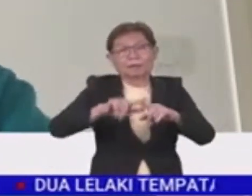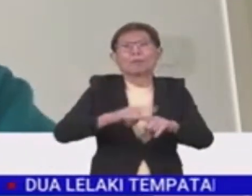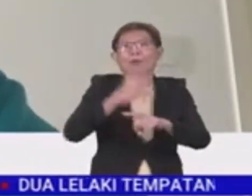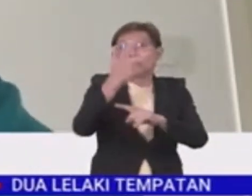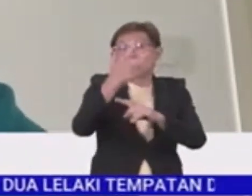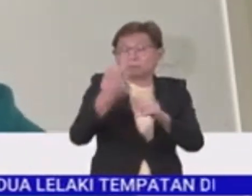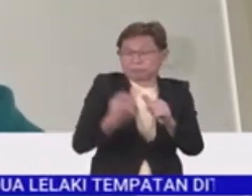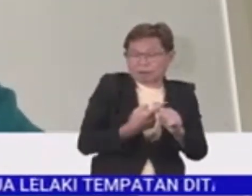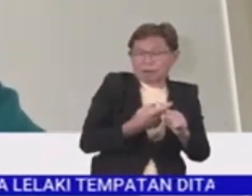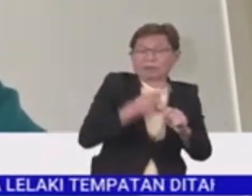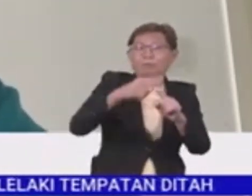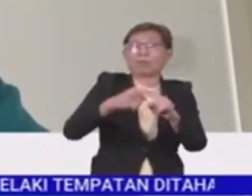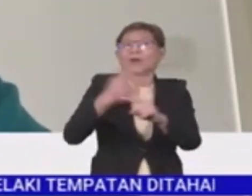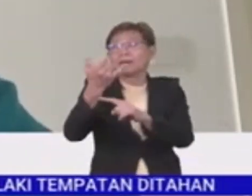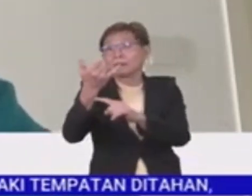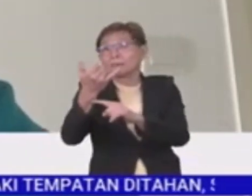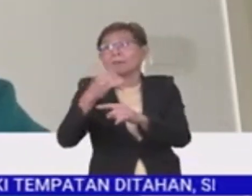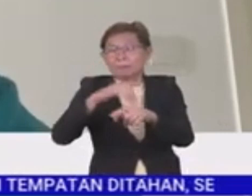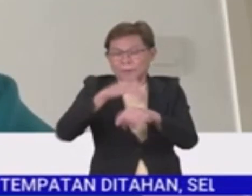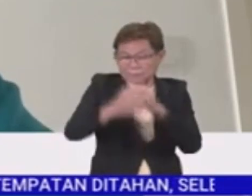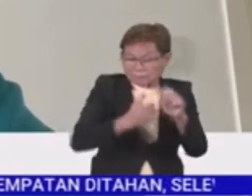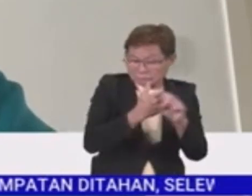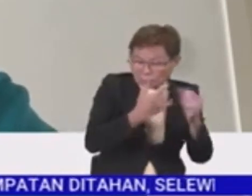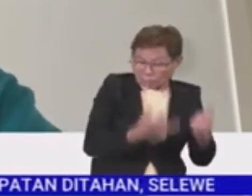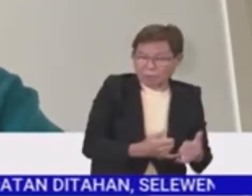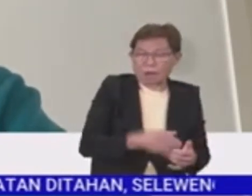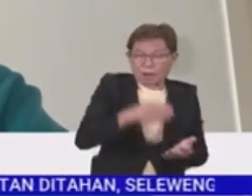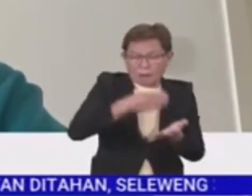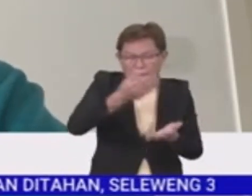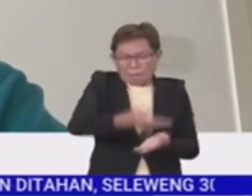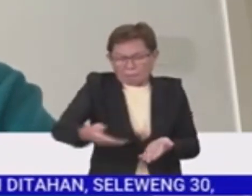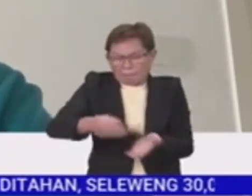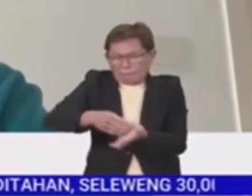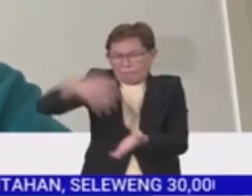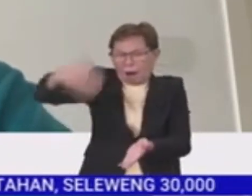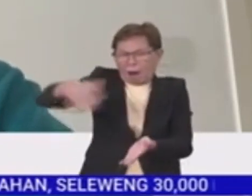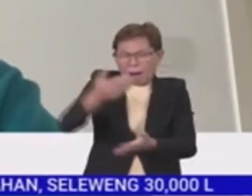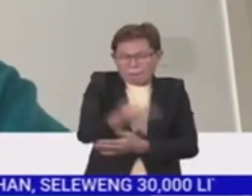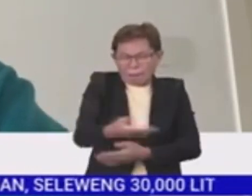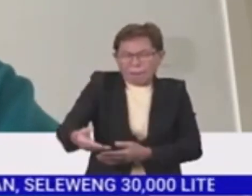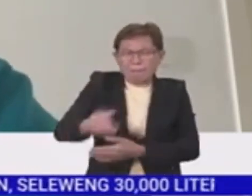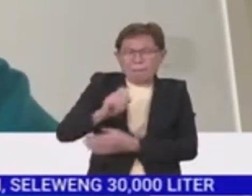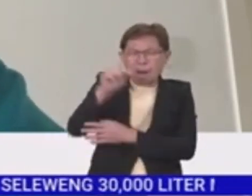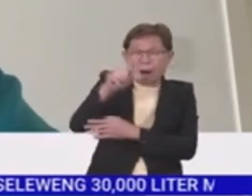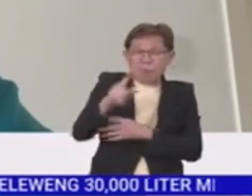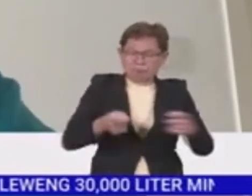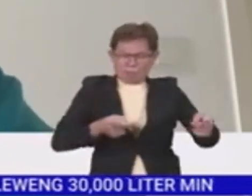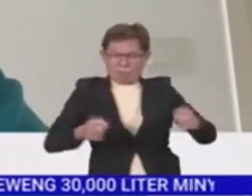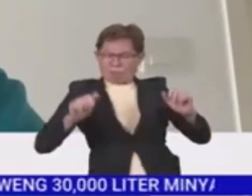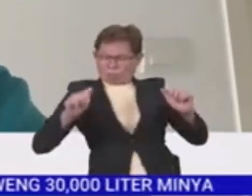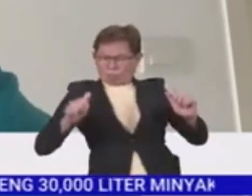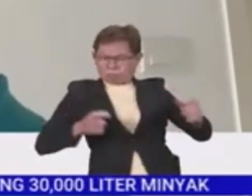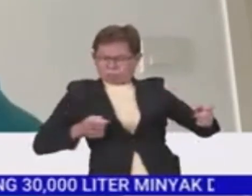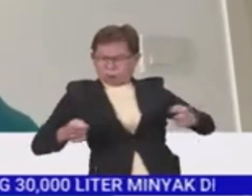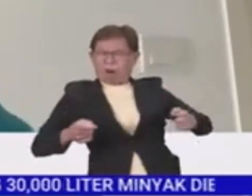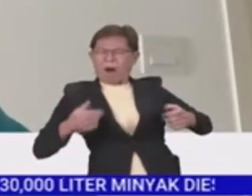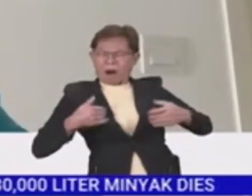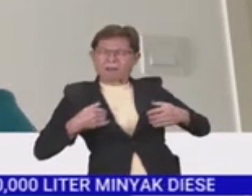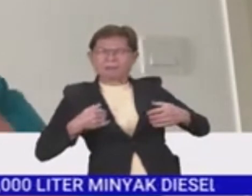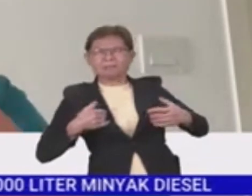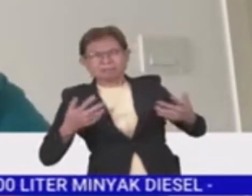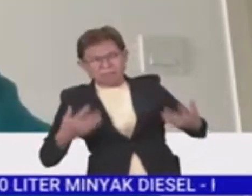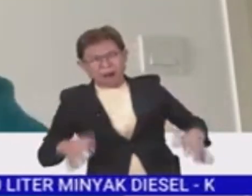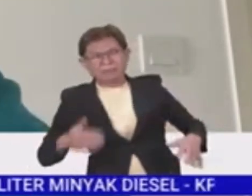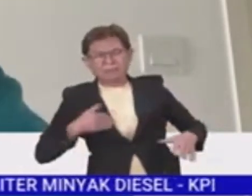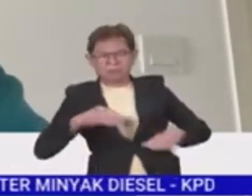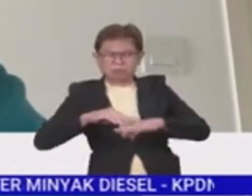pertama dan juga suku kedua pada tahun ini. inflasi juga berada dalam keadaan terkawal walaupun sedikit sebanyak